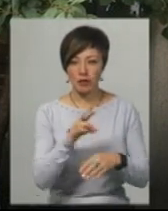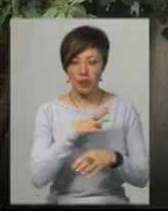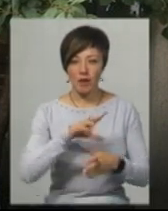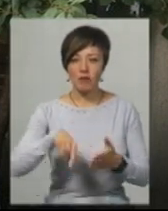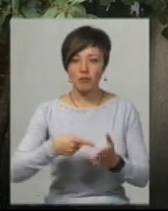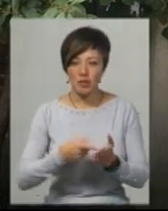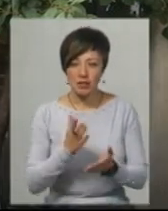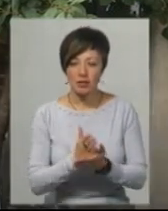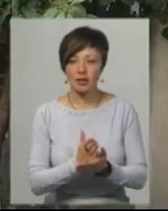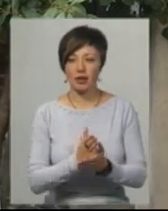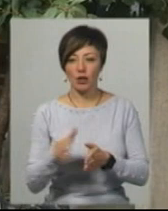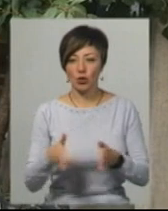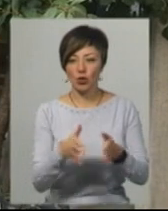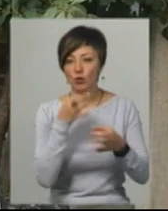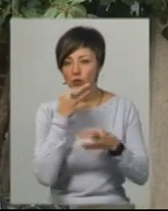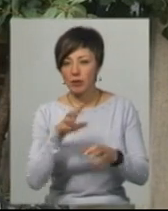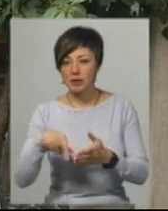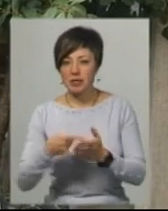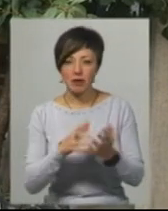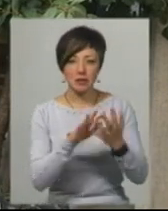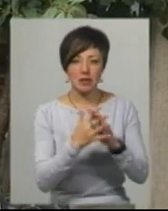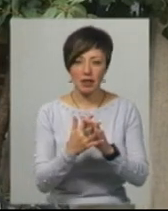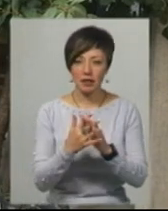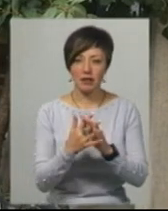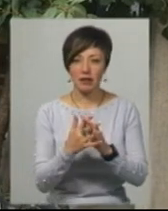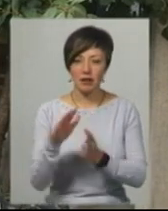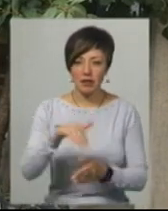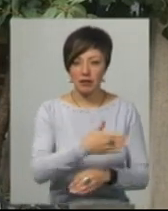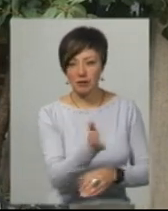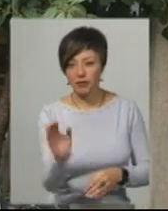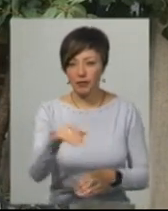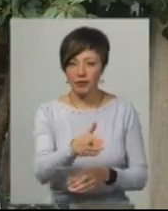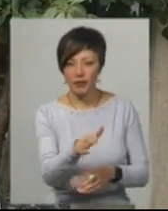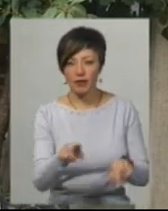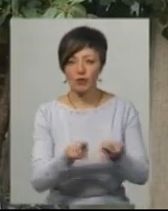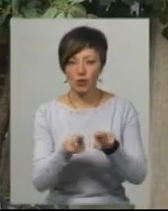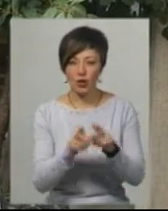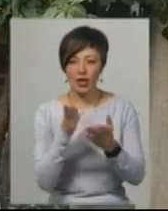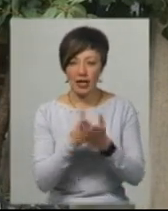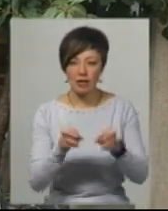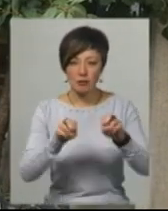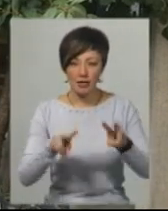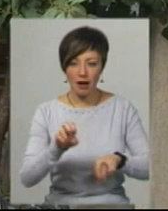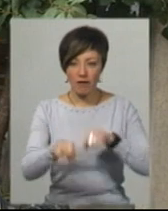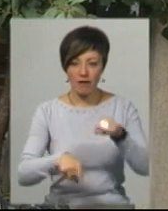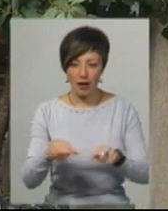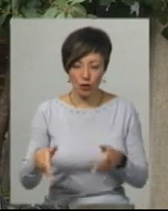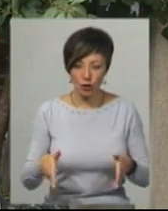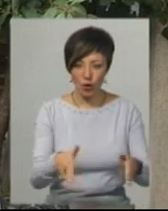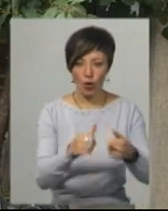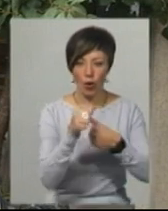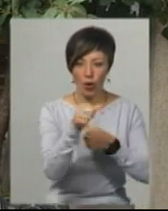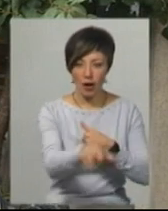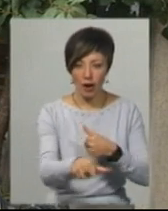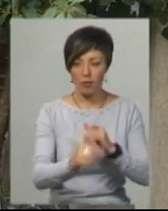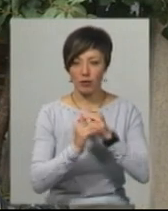місті велодоріжки. Між любими містами, селами, де ми там не скручували найбільші такі дібрі, це навіть не полоса на дорозі, це окрема